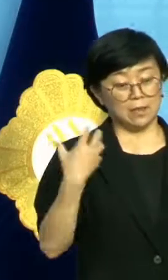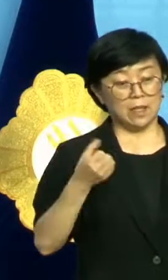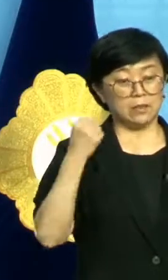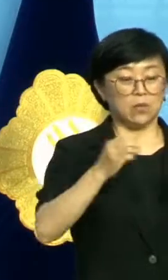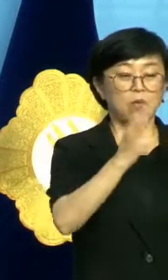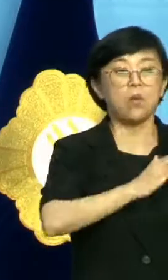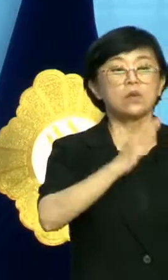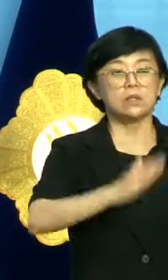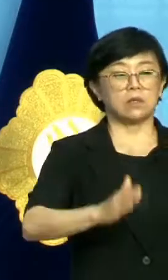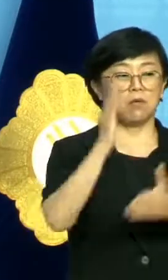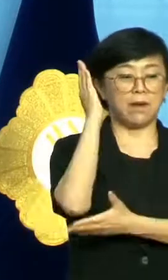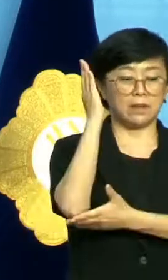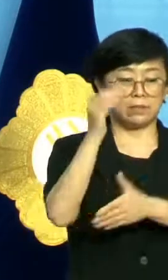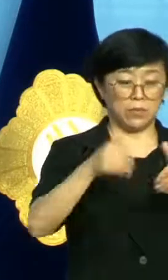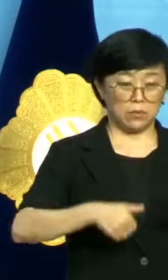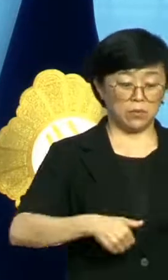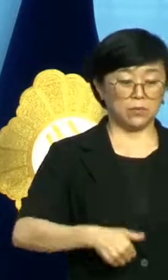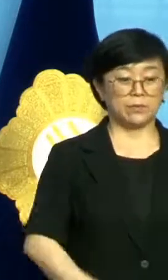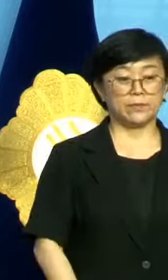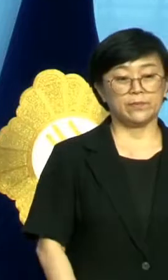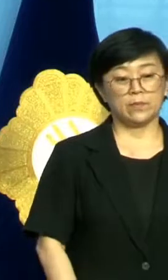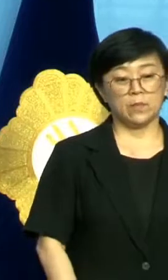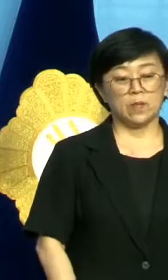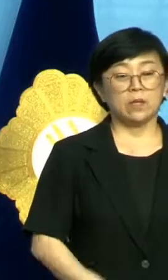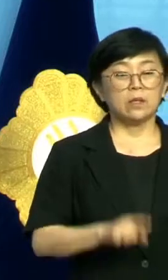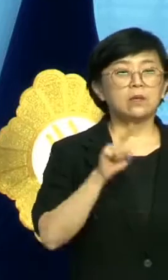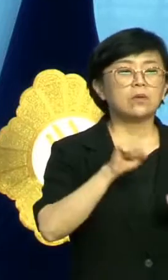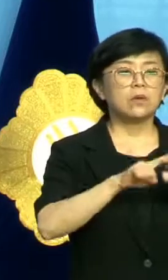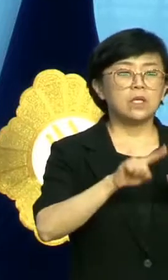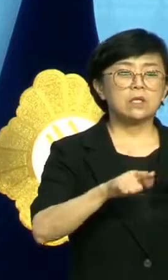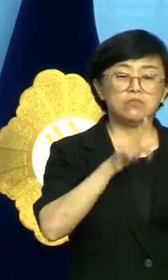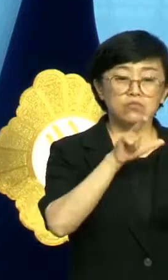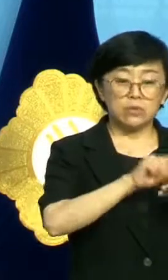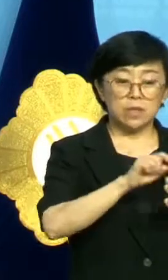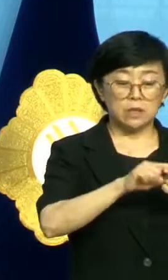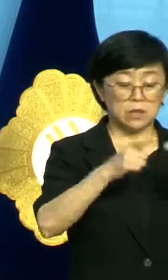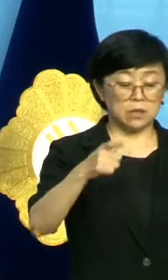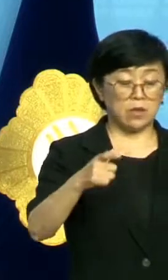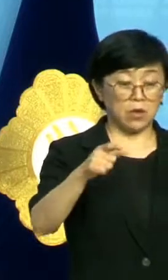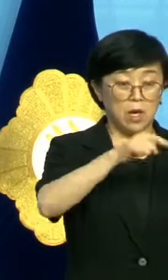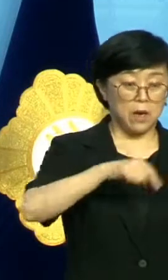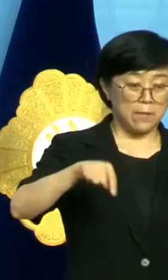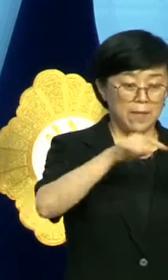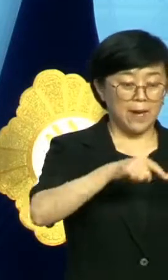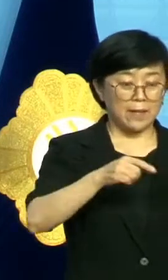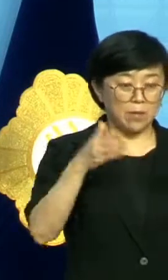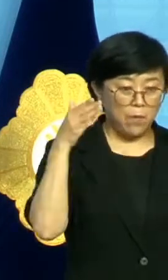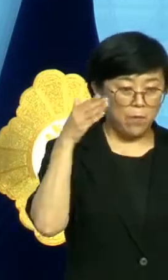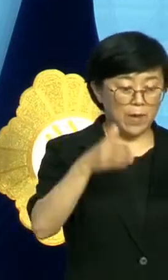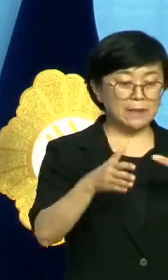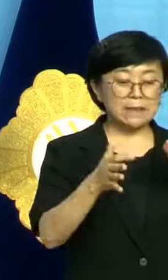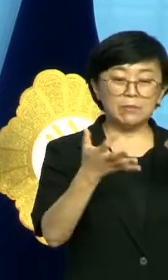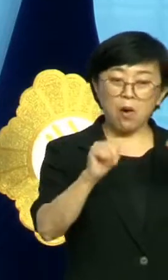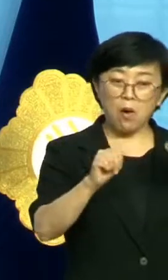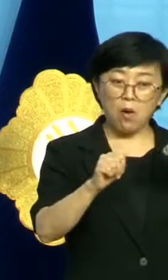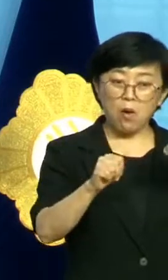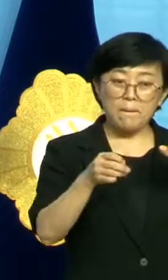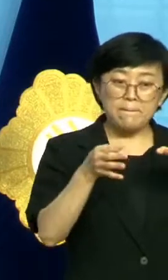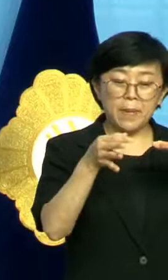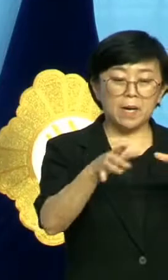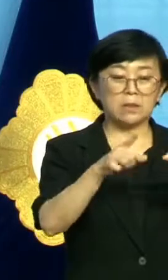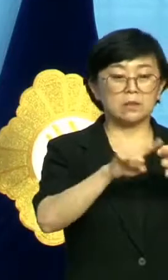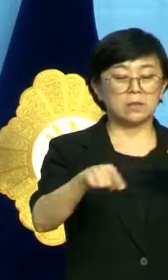공론화였어야 한다. 그러나 부실한 공론 설계는 지역 공론화에만 10억이 넘는 예산을 제정하면서도